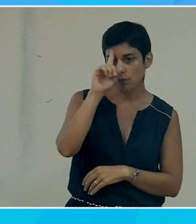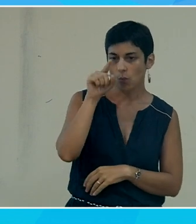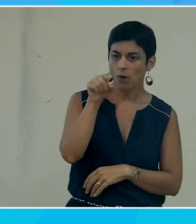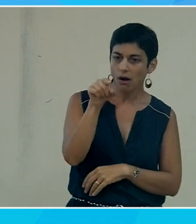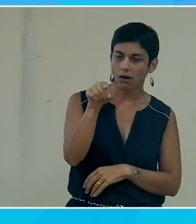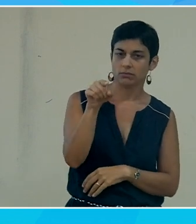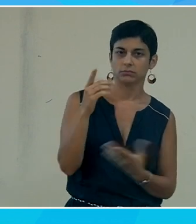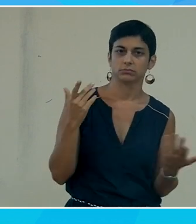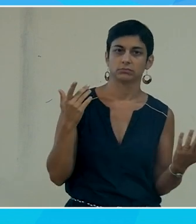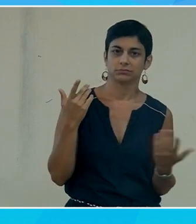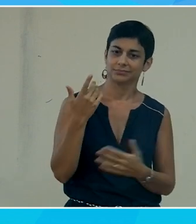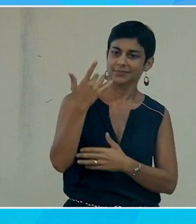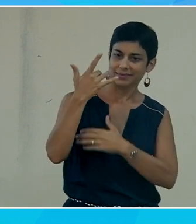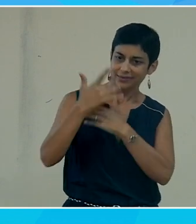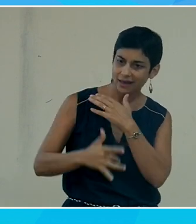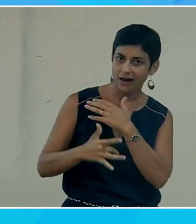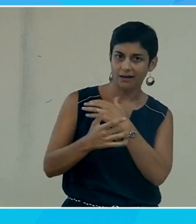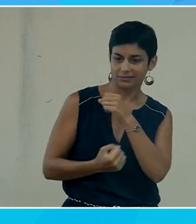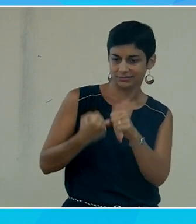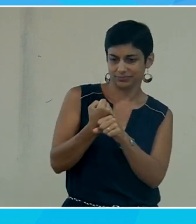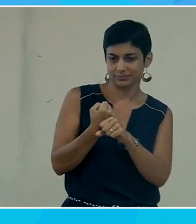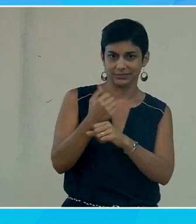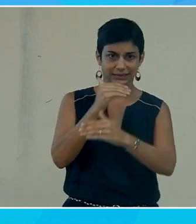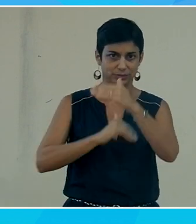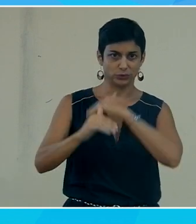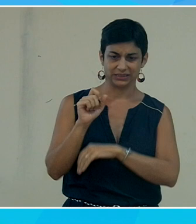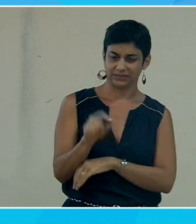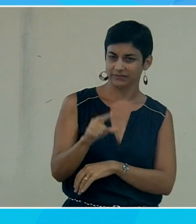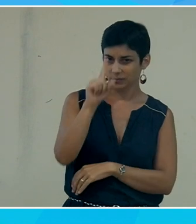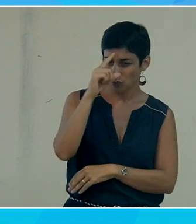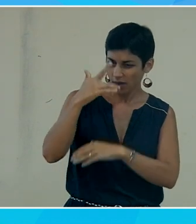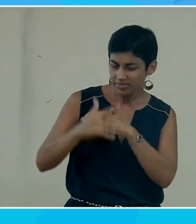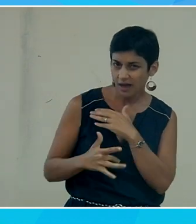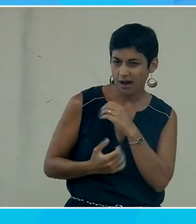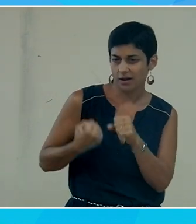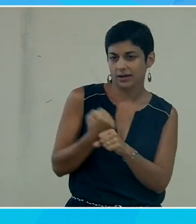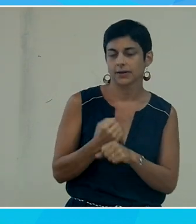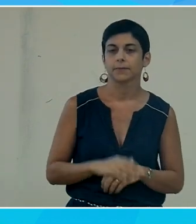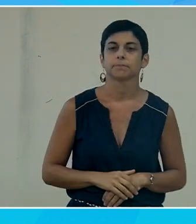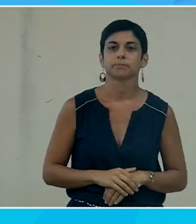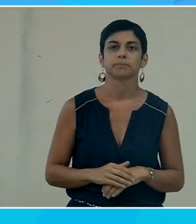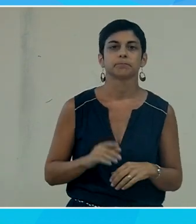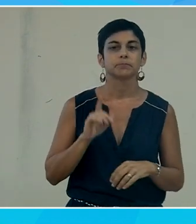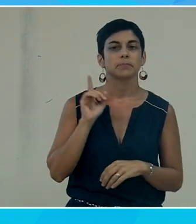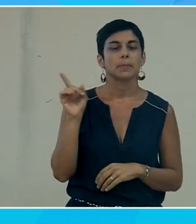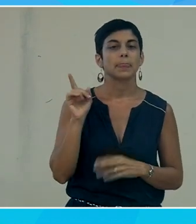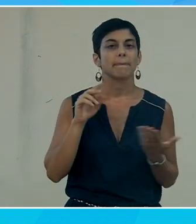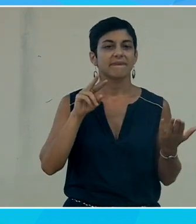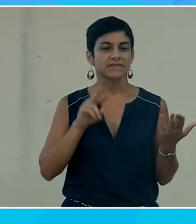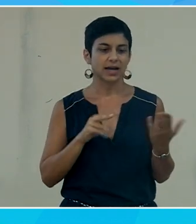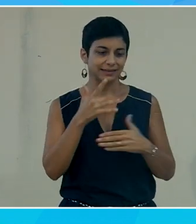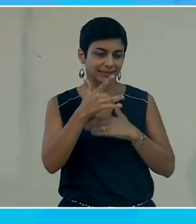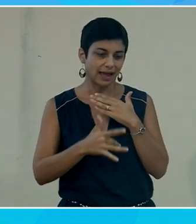tardé à mettre en place ces dispositifs ? en fait on a tardé on a tardé sans